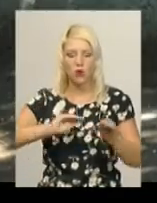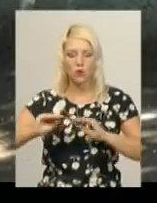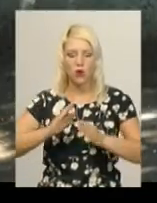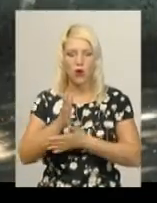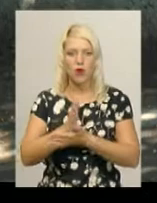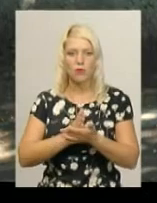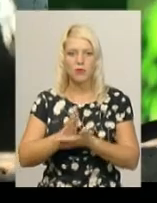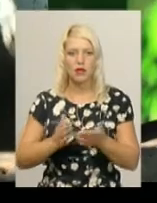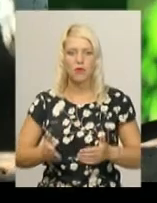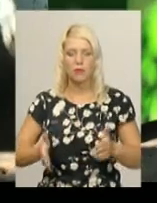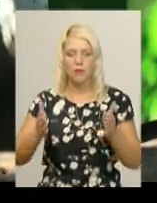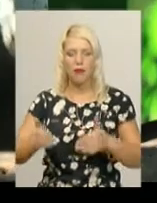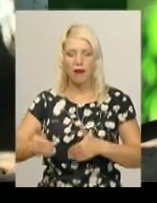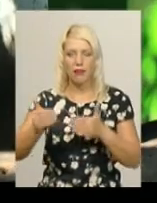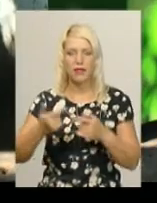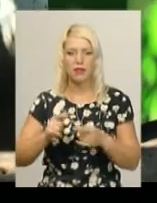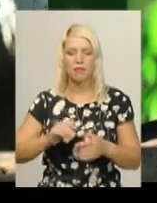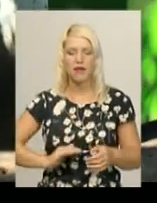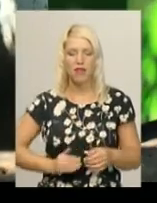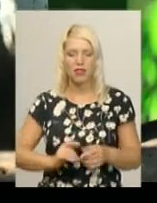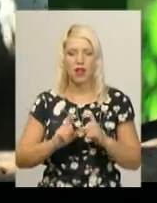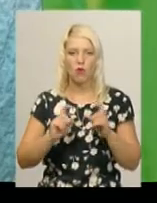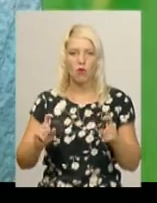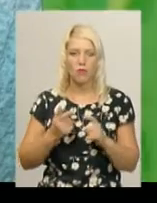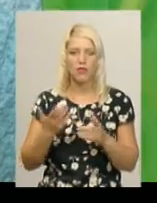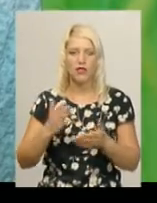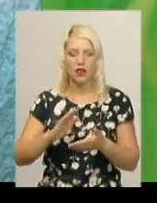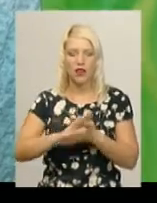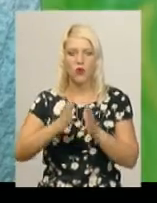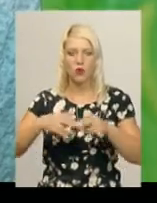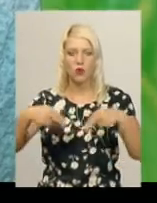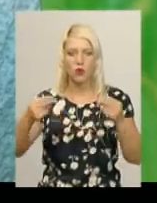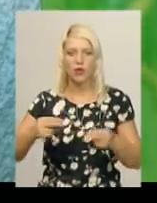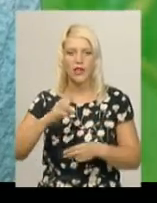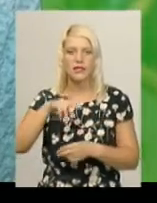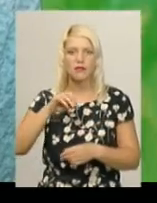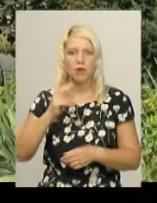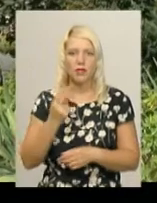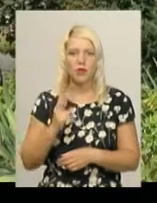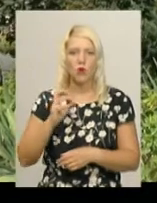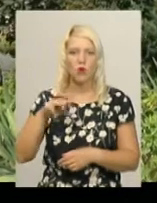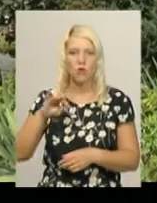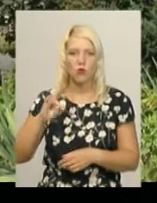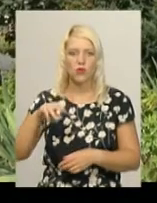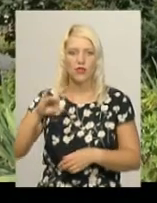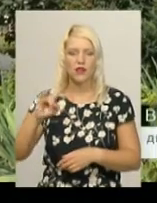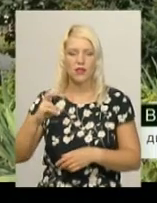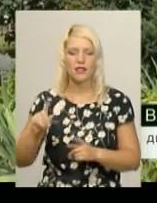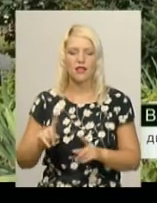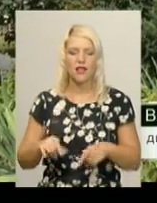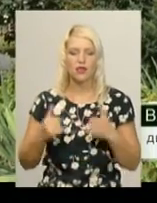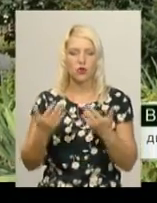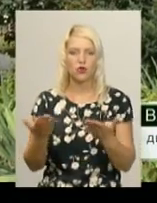обслуговує баки приватна компанія, яка цього року уклала угоду з Хмельницьким комунальним підприємством «Спецкоммунтранс». Для того, щоб йому надали